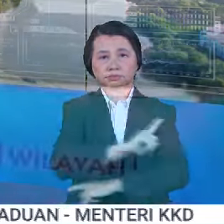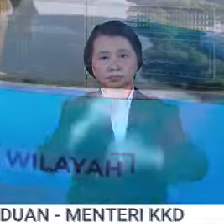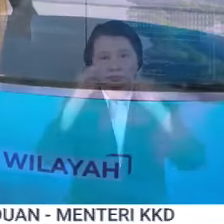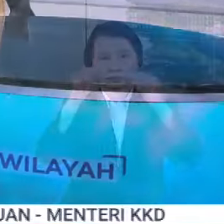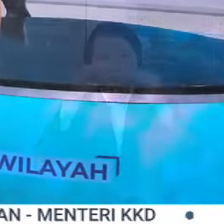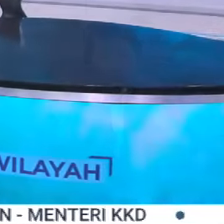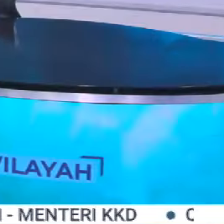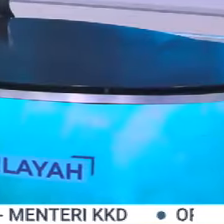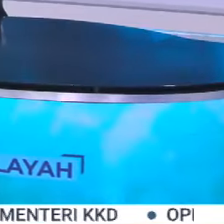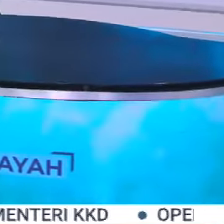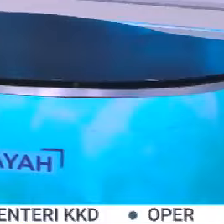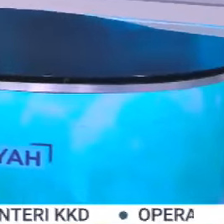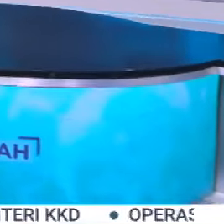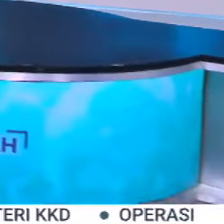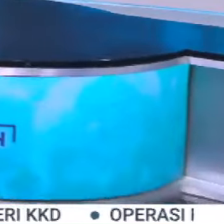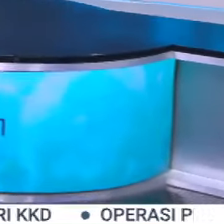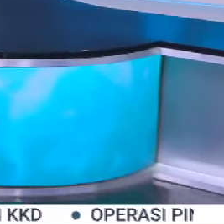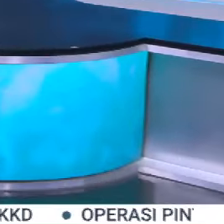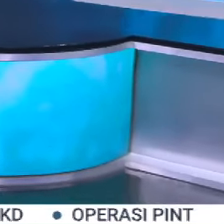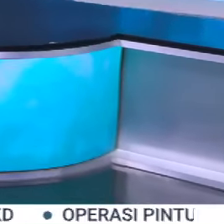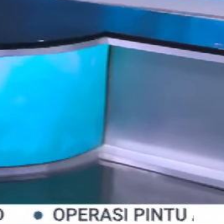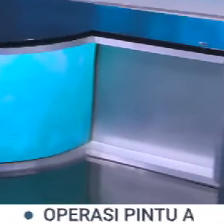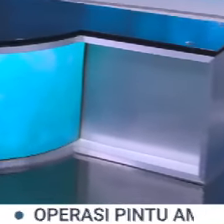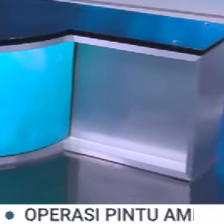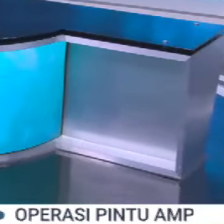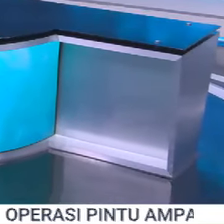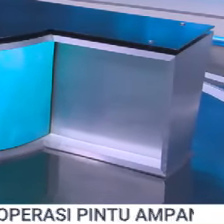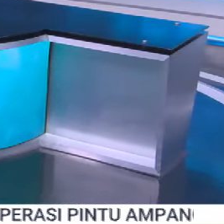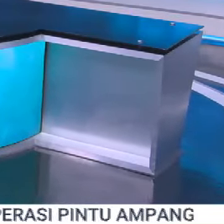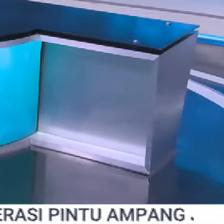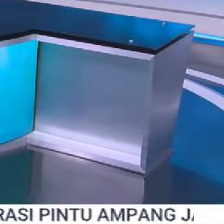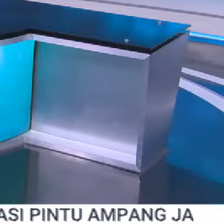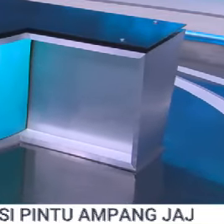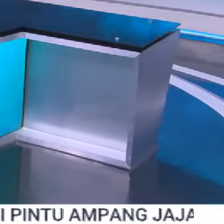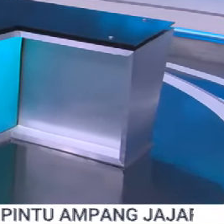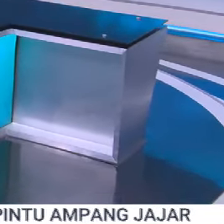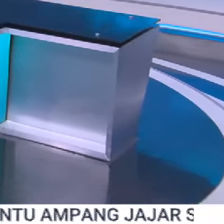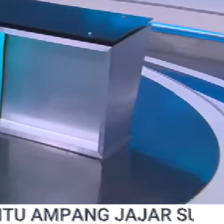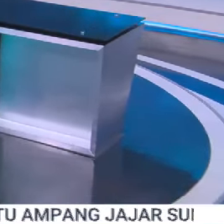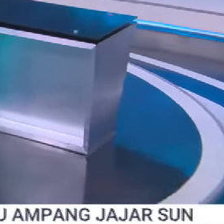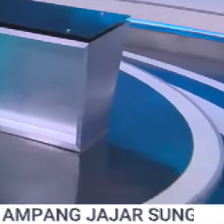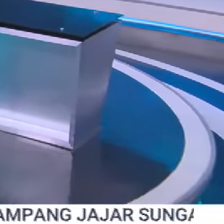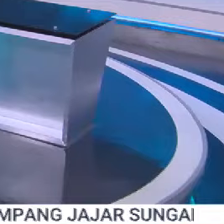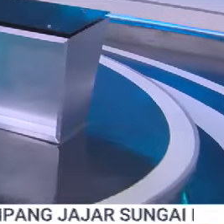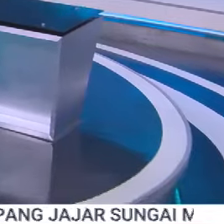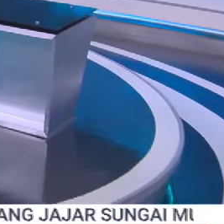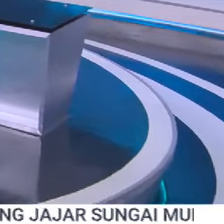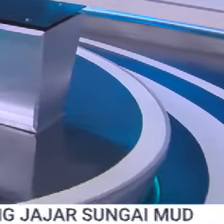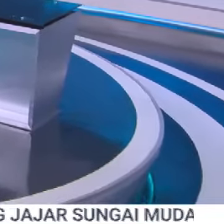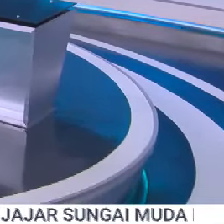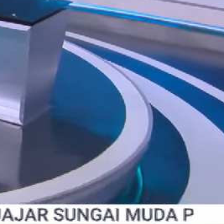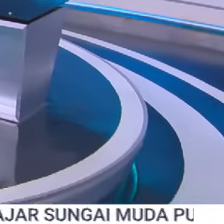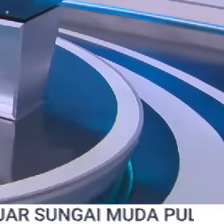warga pendidik. Guru Insani, pemangkin generasi madani. Dengan itu, kembali bersama dengan Diana Wai di Angkasa Puri. Dia.